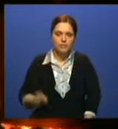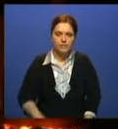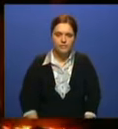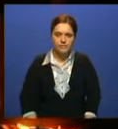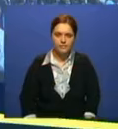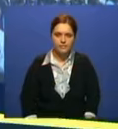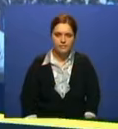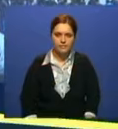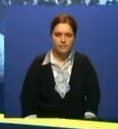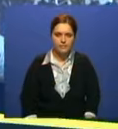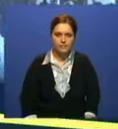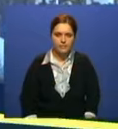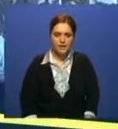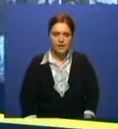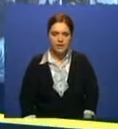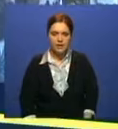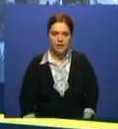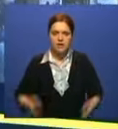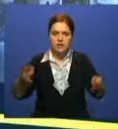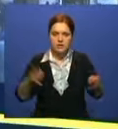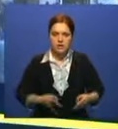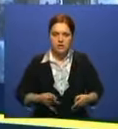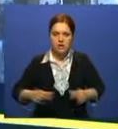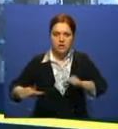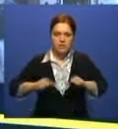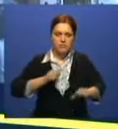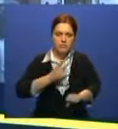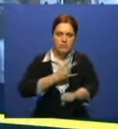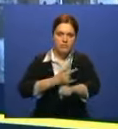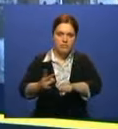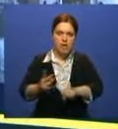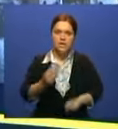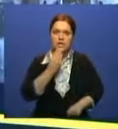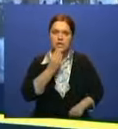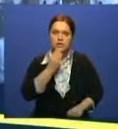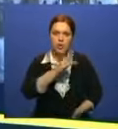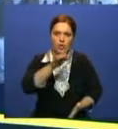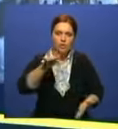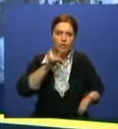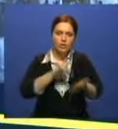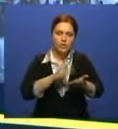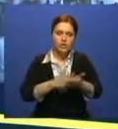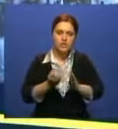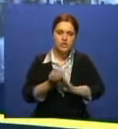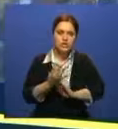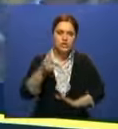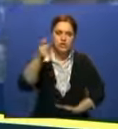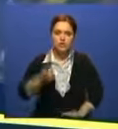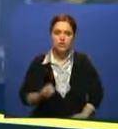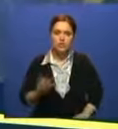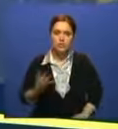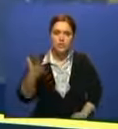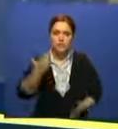рублей. Жертвами террористической атаки в египетском городе Эль-Ля-Риш стали по меньшей мере 14 человек.